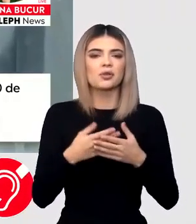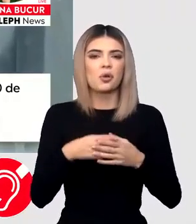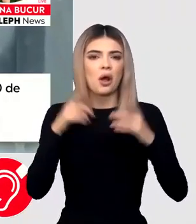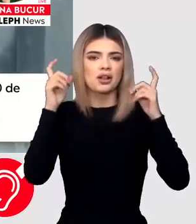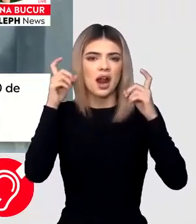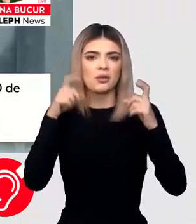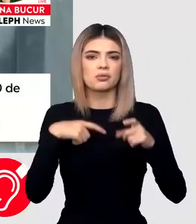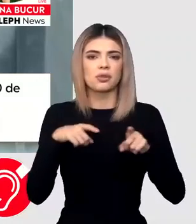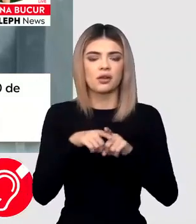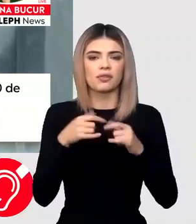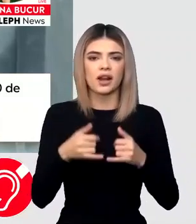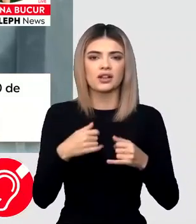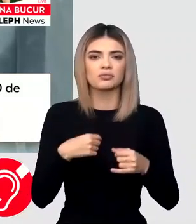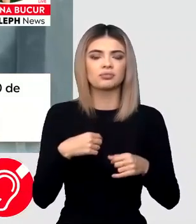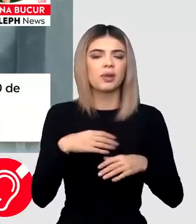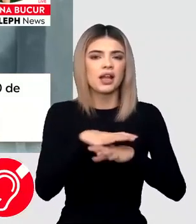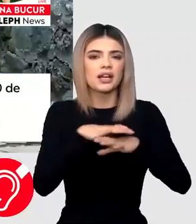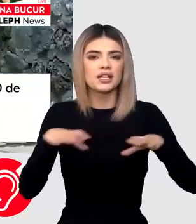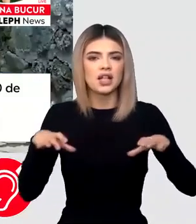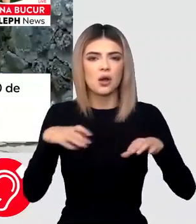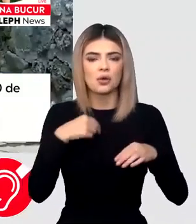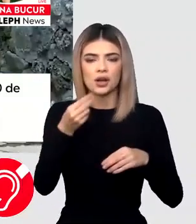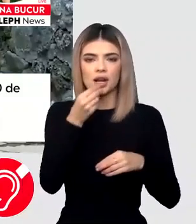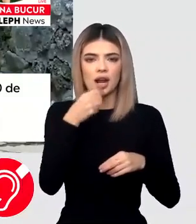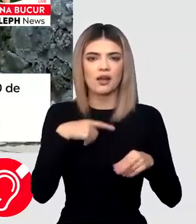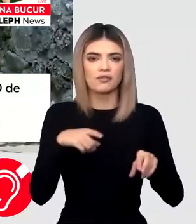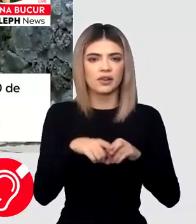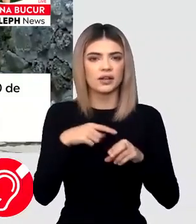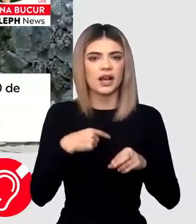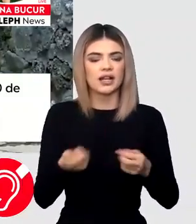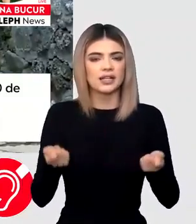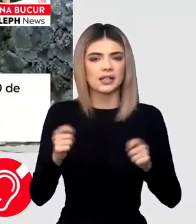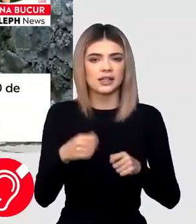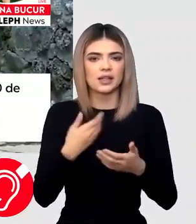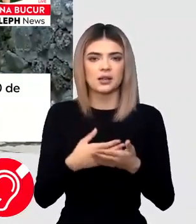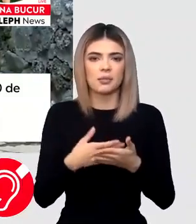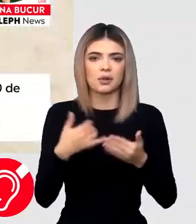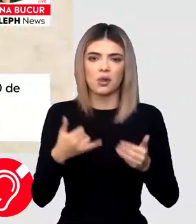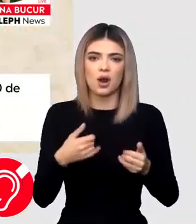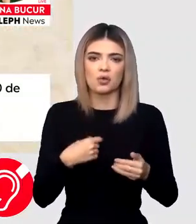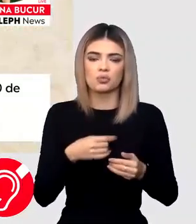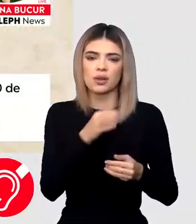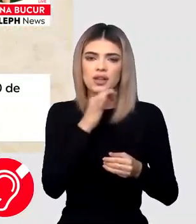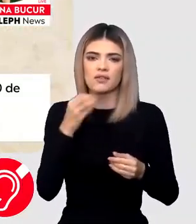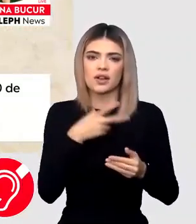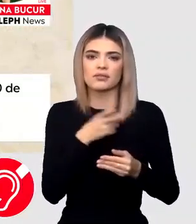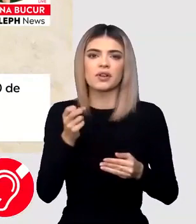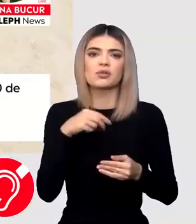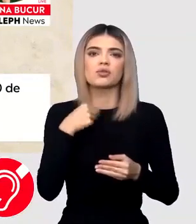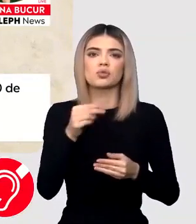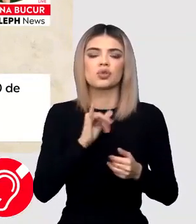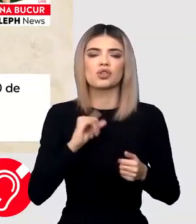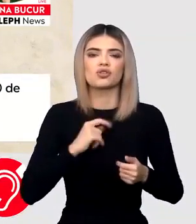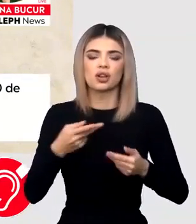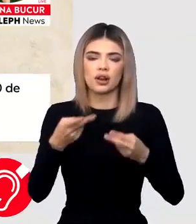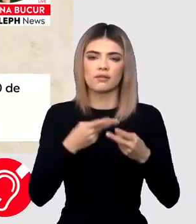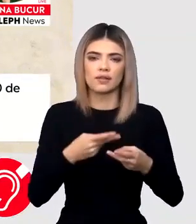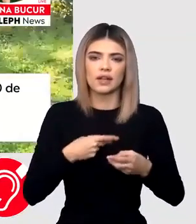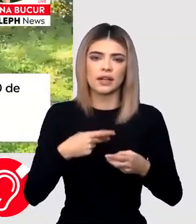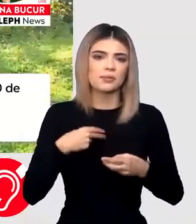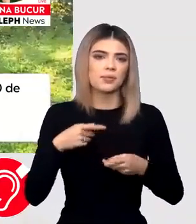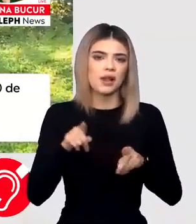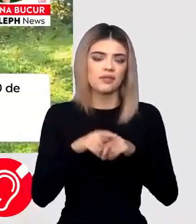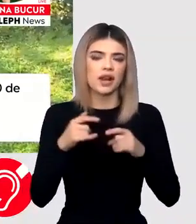Facebook, reprezentantii restaurantului au anunțat că au localul închis pentru un eveniment privat, fără să confirme prezența vedetelor